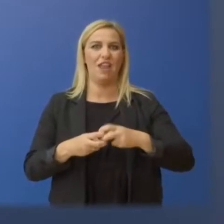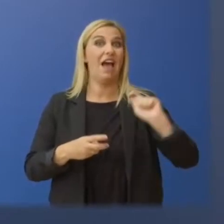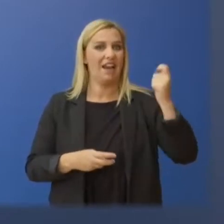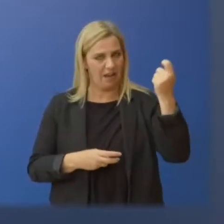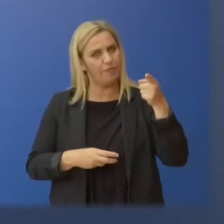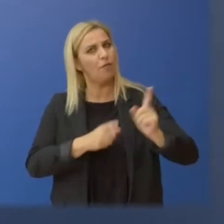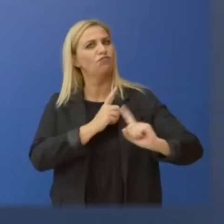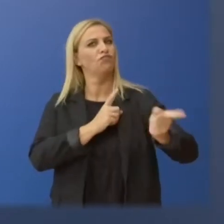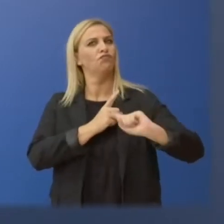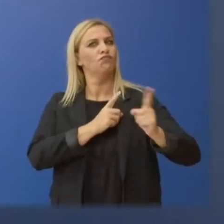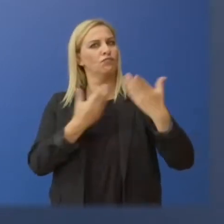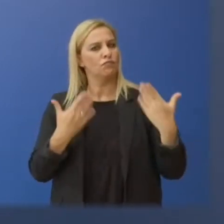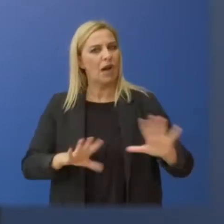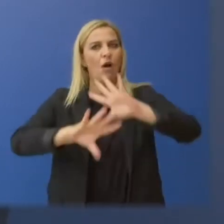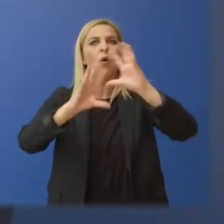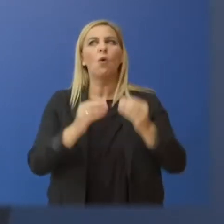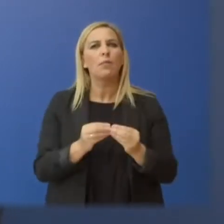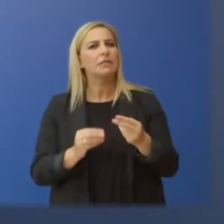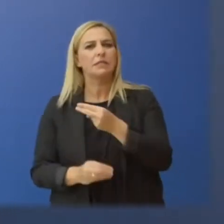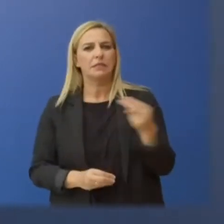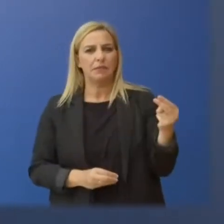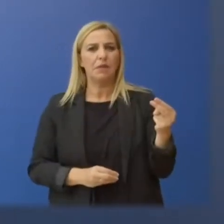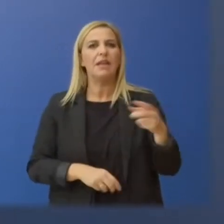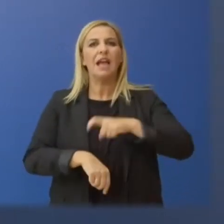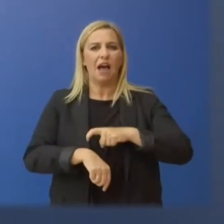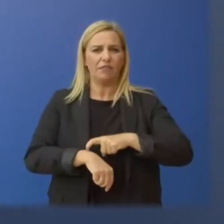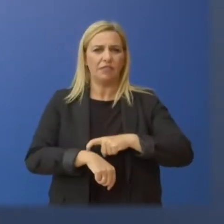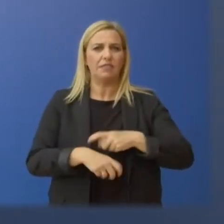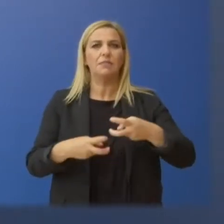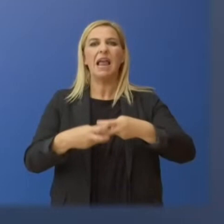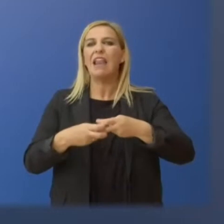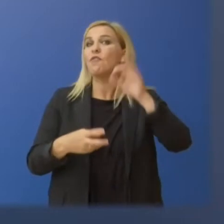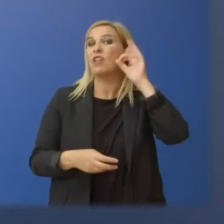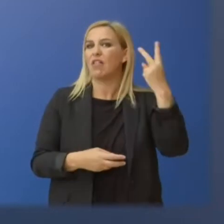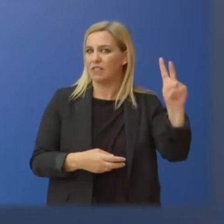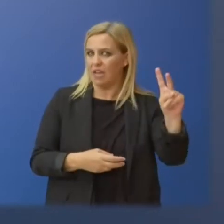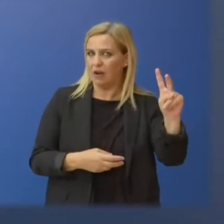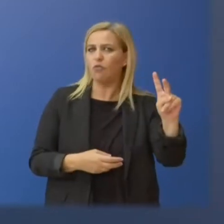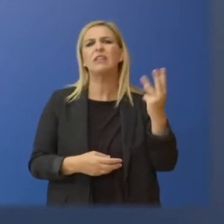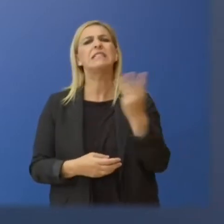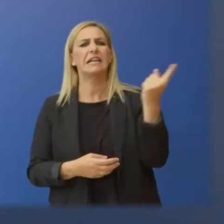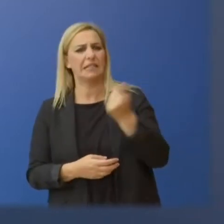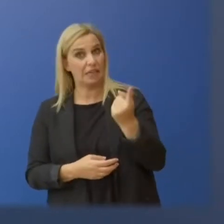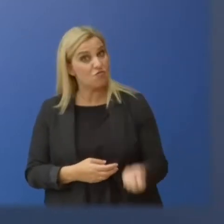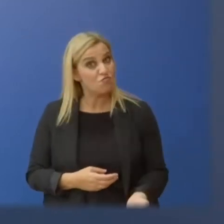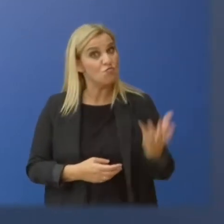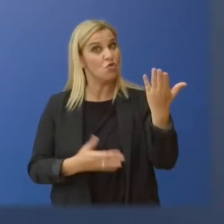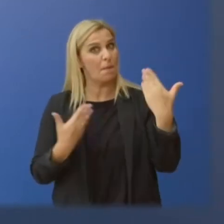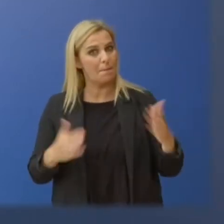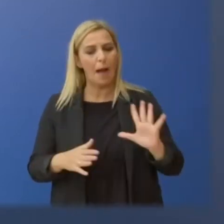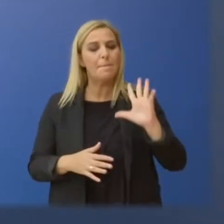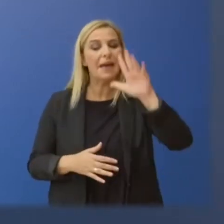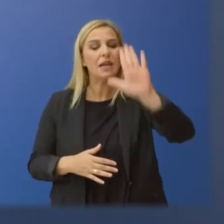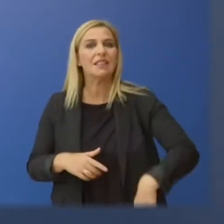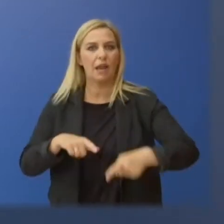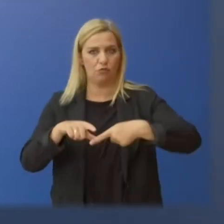της πόλης, κάτι που σημαίνει ότι περίπου το 1 τρίτο του συνολικού στόλου των λεωφορείων της πόλης έχει ήδη ανανεωθεί, ενώ μέχρι το τέλος του έτους θα